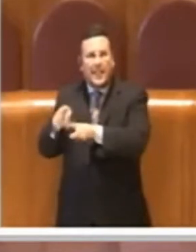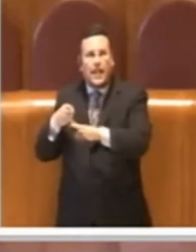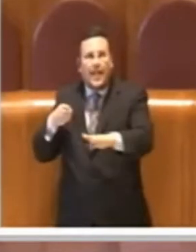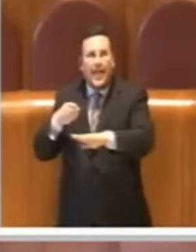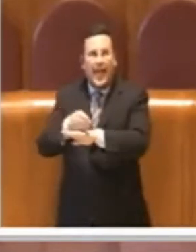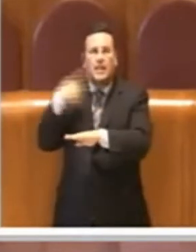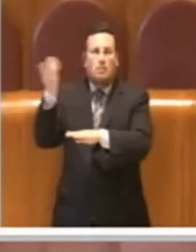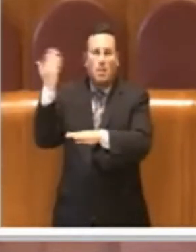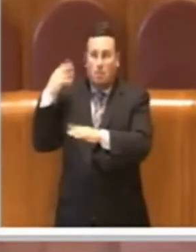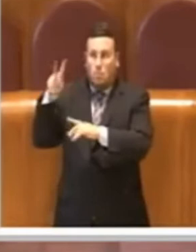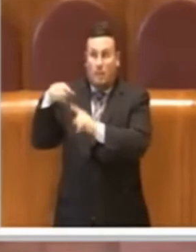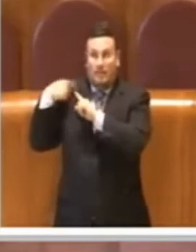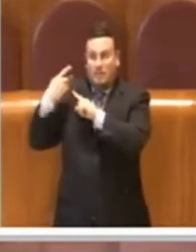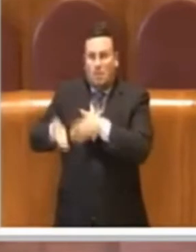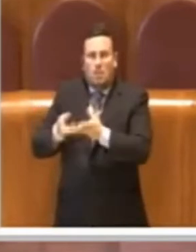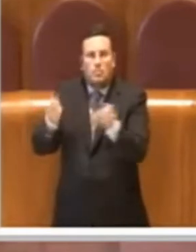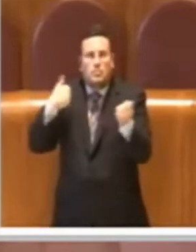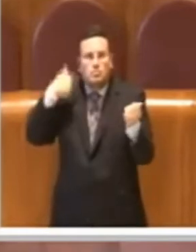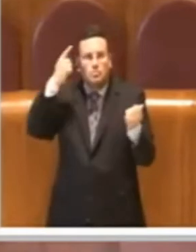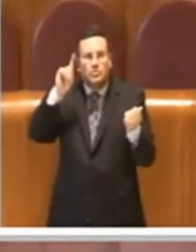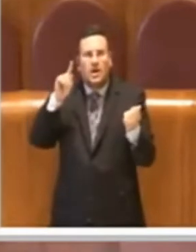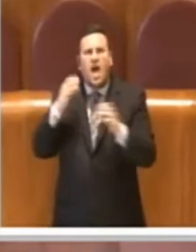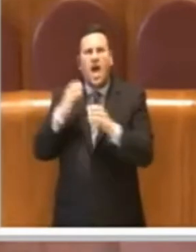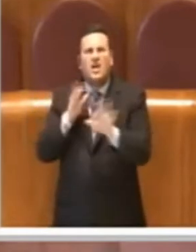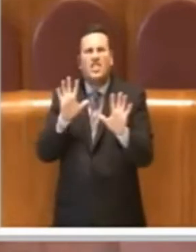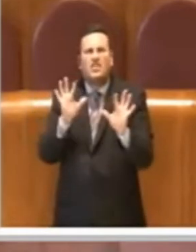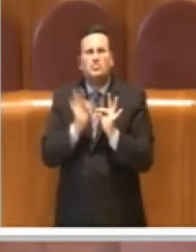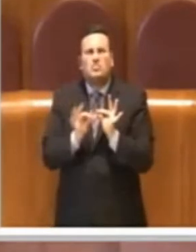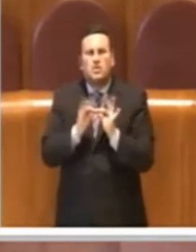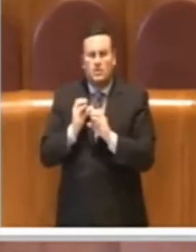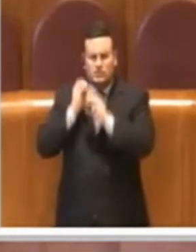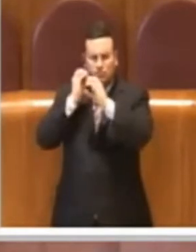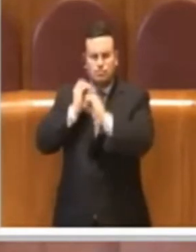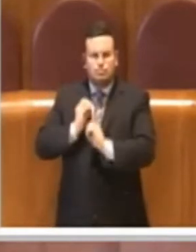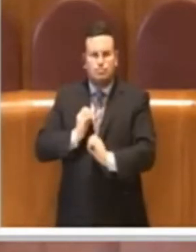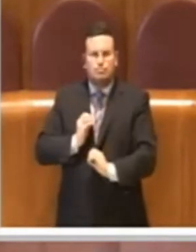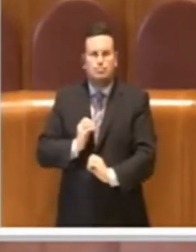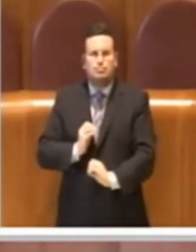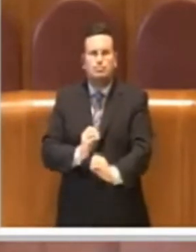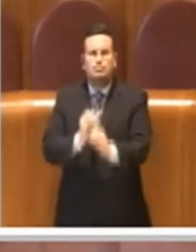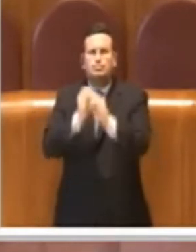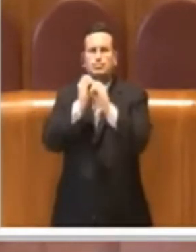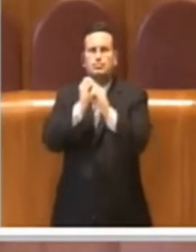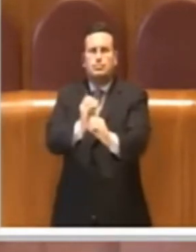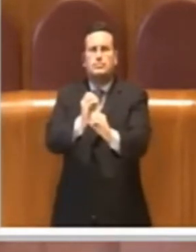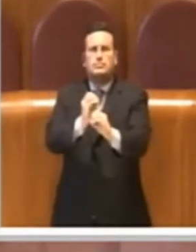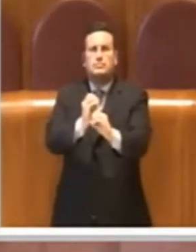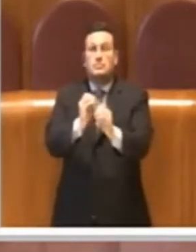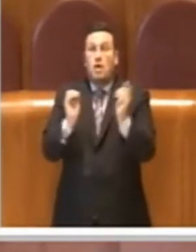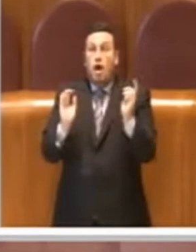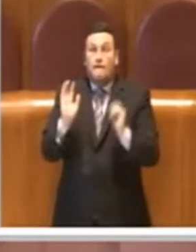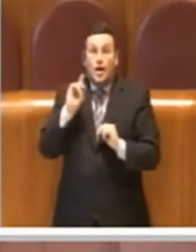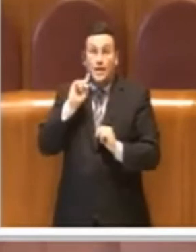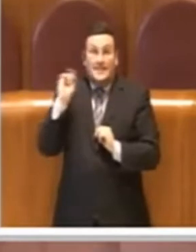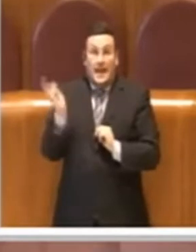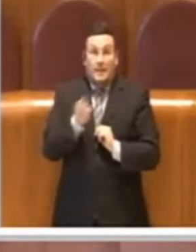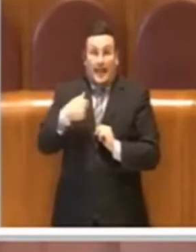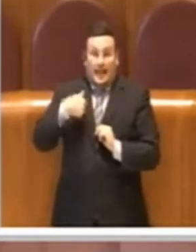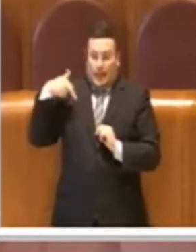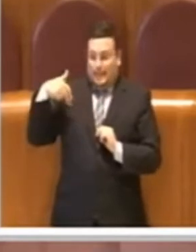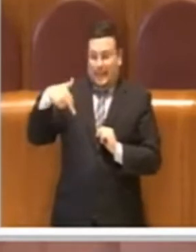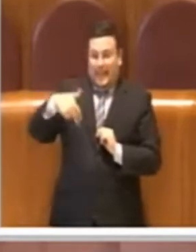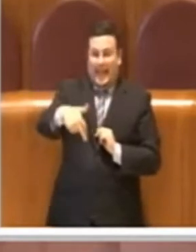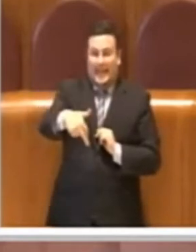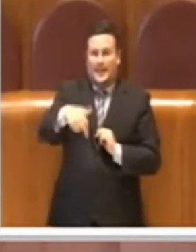scomparse. L'autobus ha impiegato dieci minuti per fare via del Corso, in poche parole avrei fatto prima a piedi, questo non